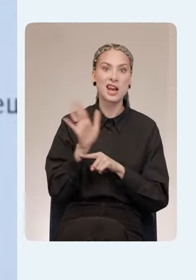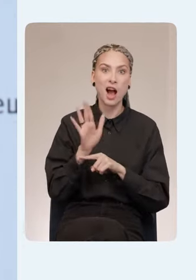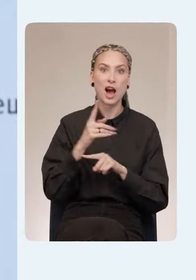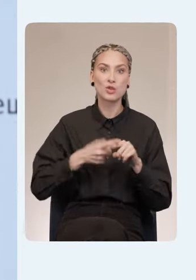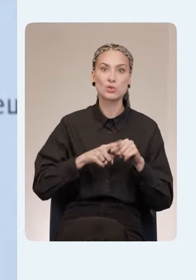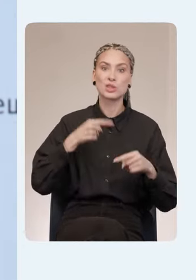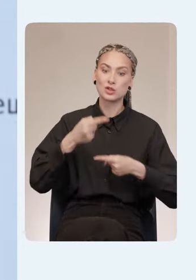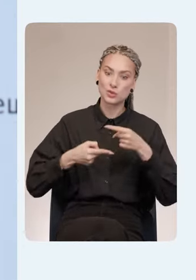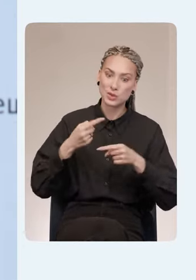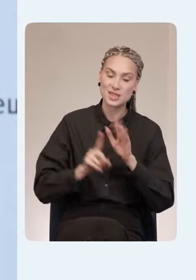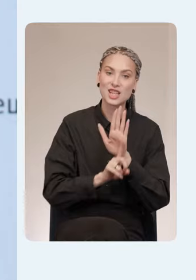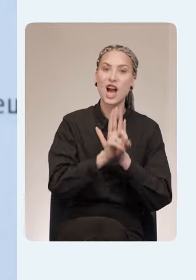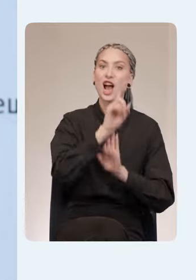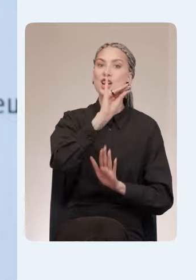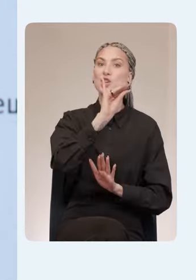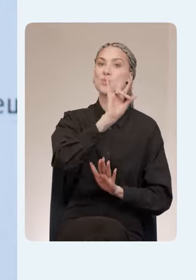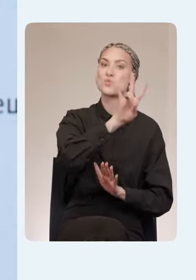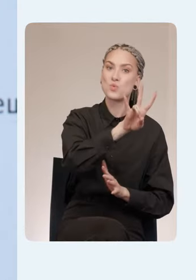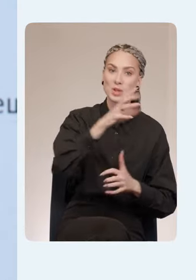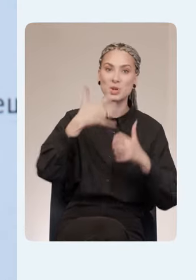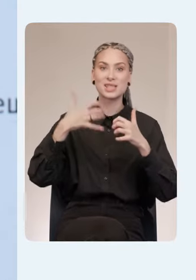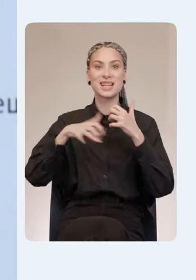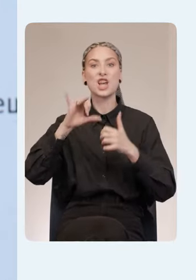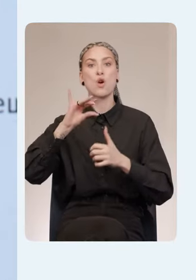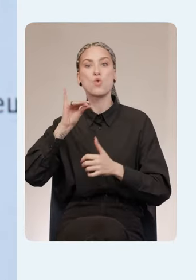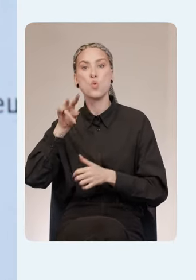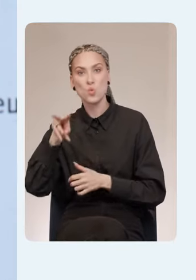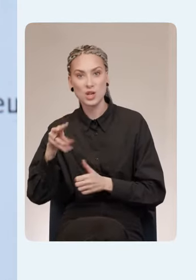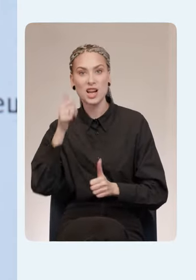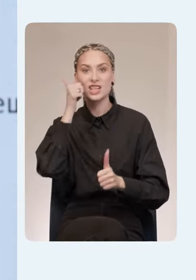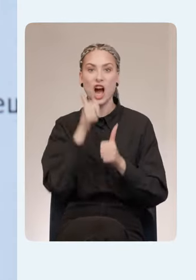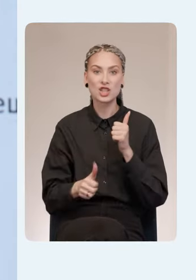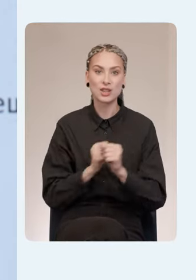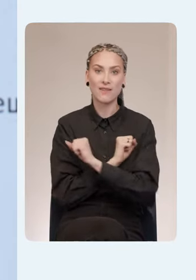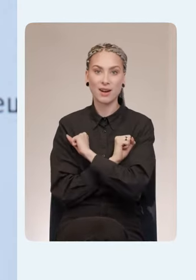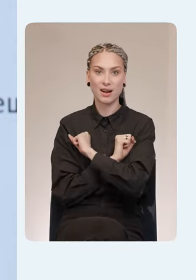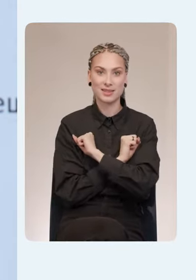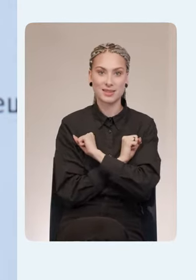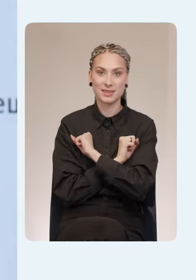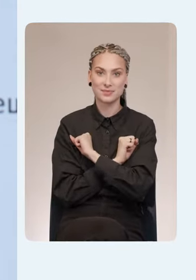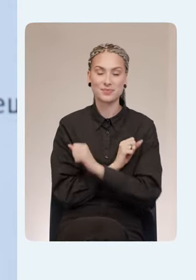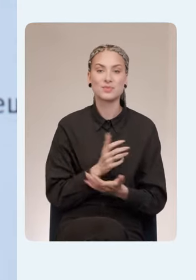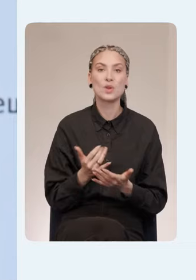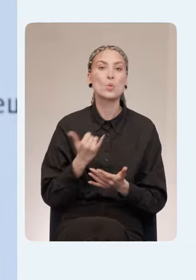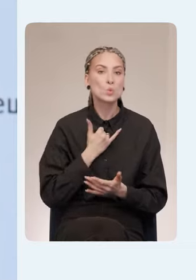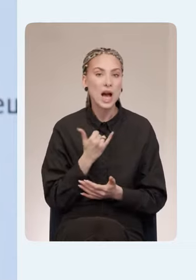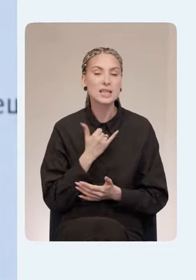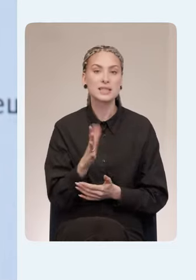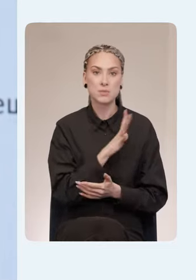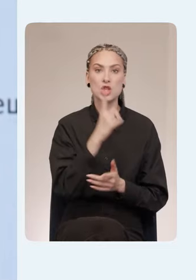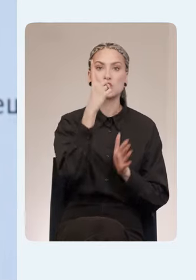с начала июня по середину июля, каждые выходные. У нас было